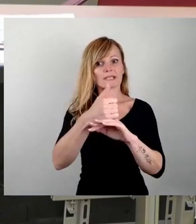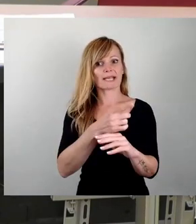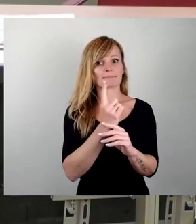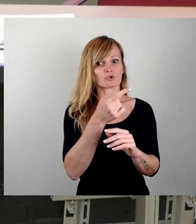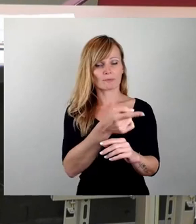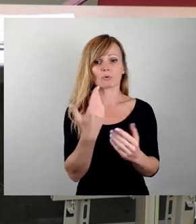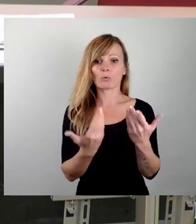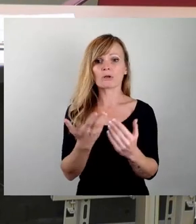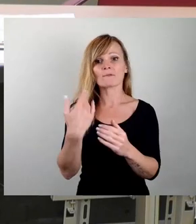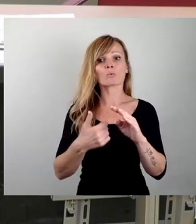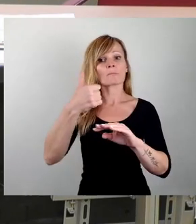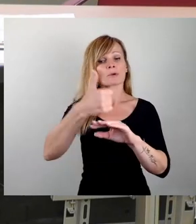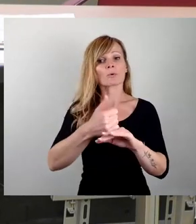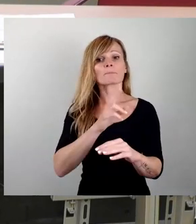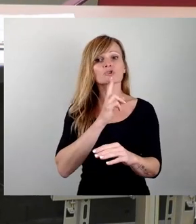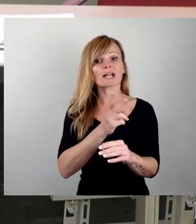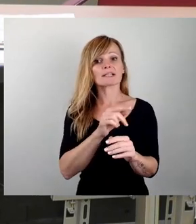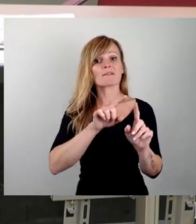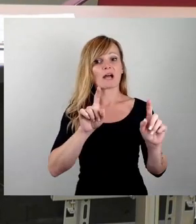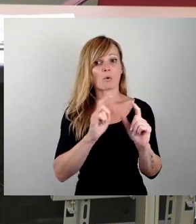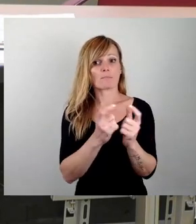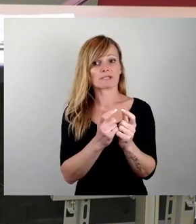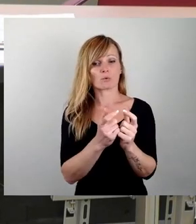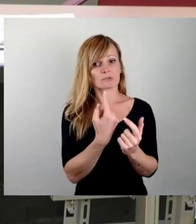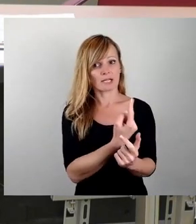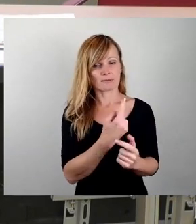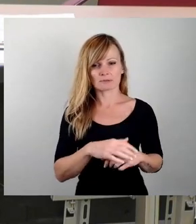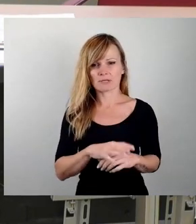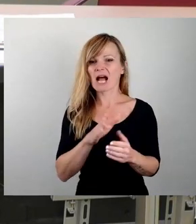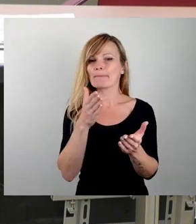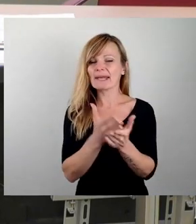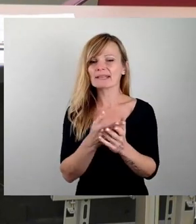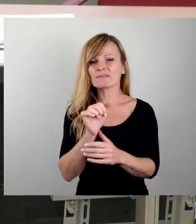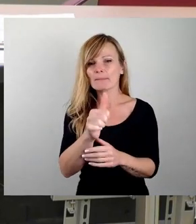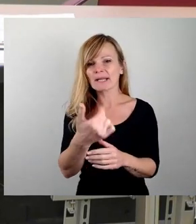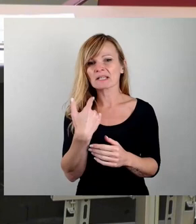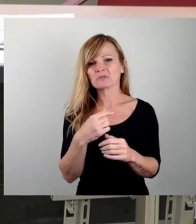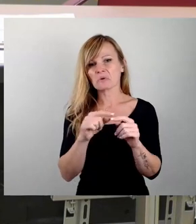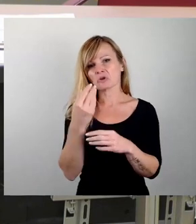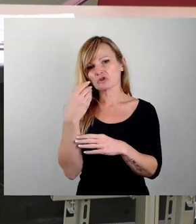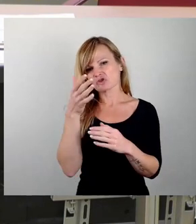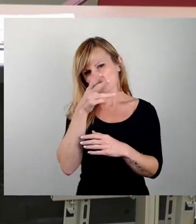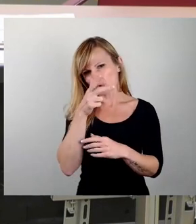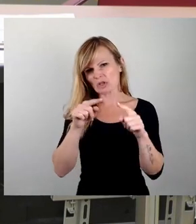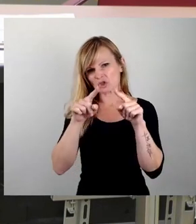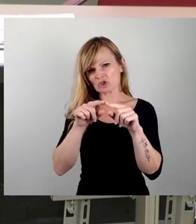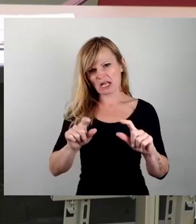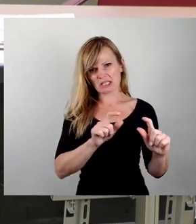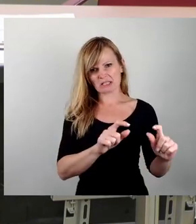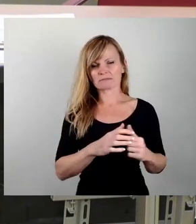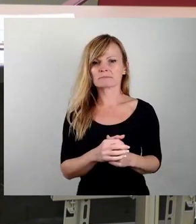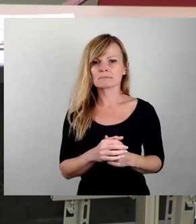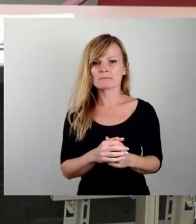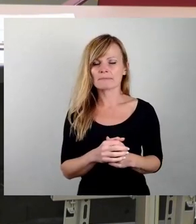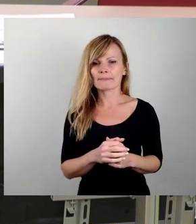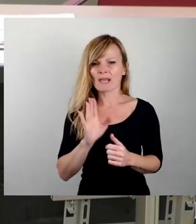von der Obrigkeit bestellte Fachkommission. Am Ende wird es vermutlich ein schnödes Schädchen. Aber ist ein Denkmal mit einem